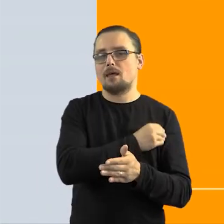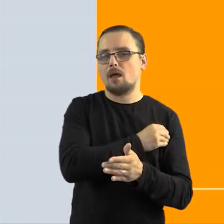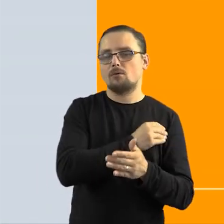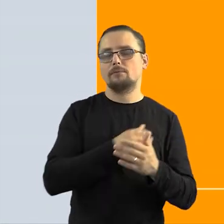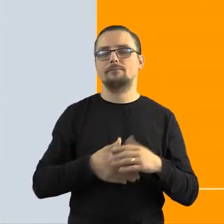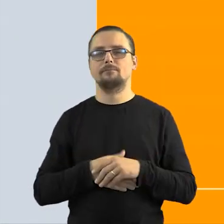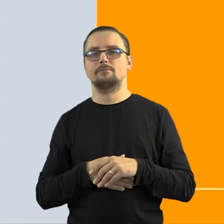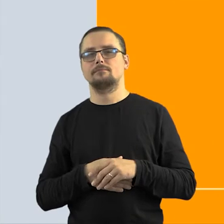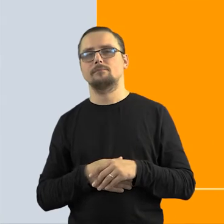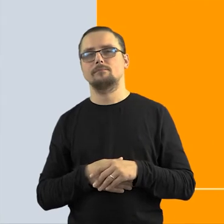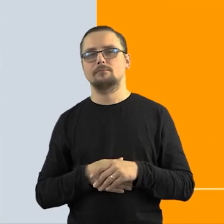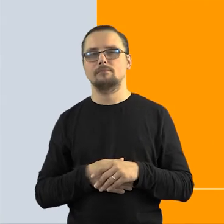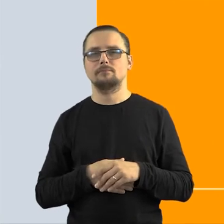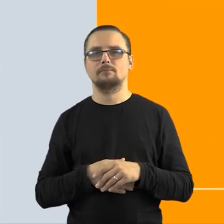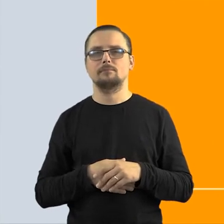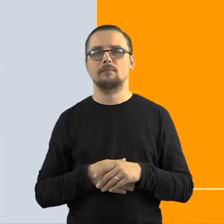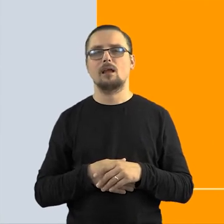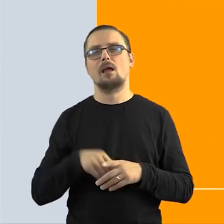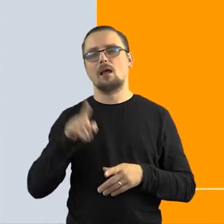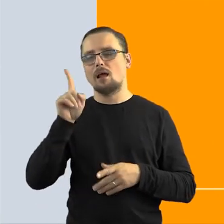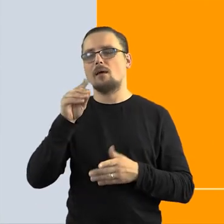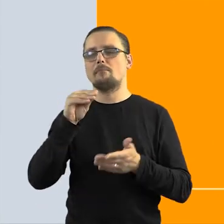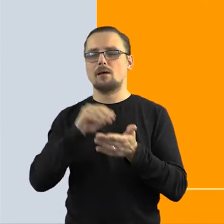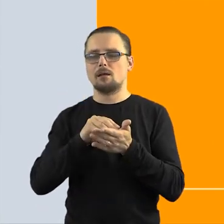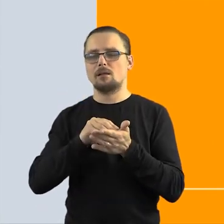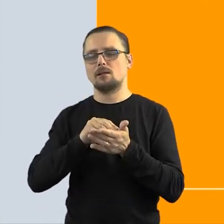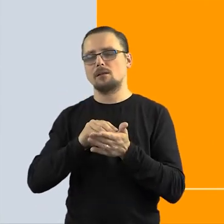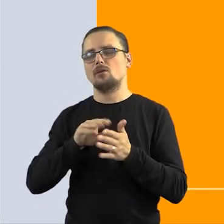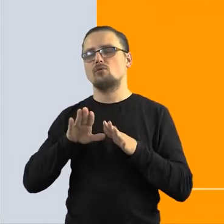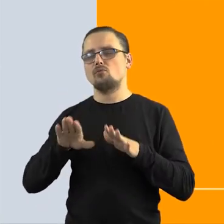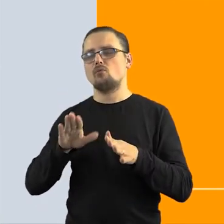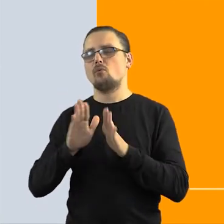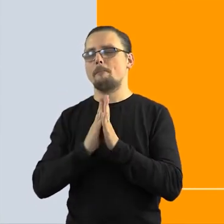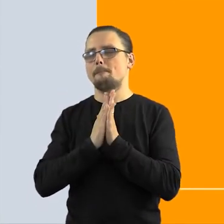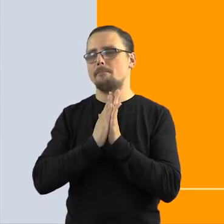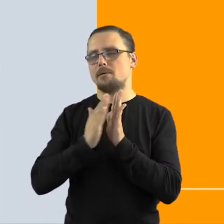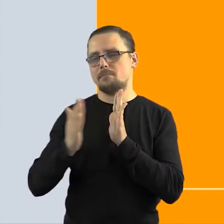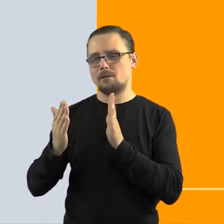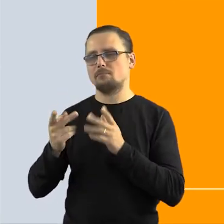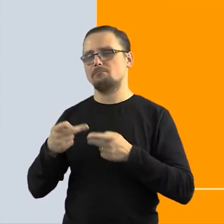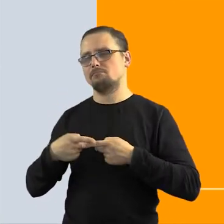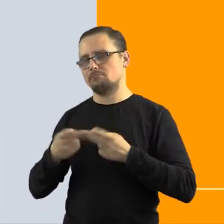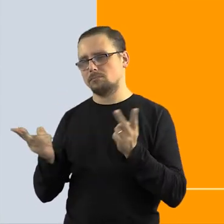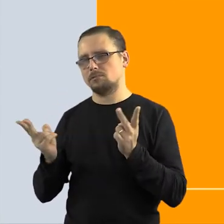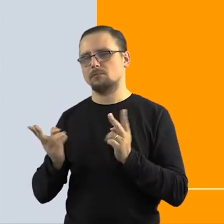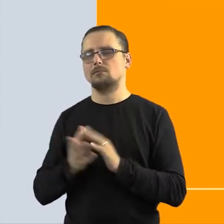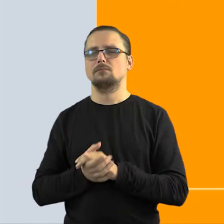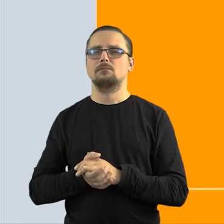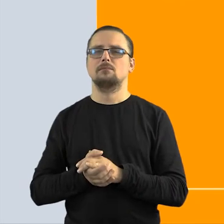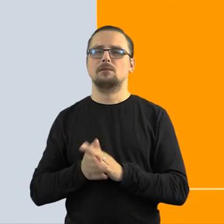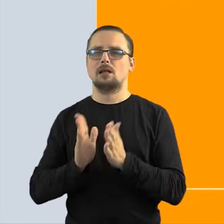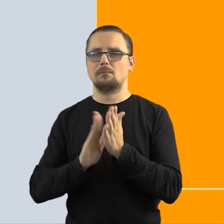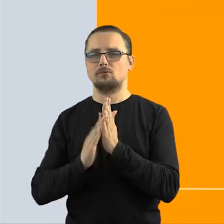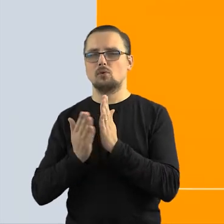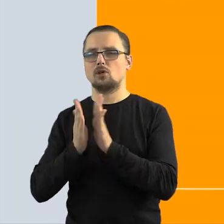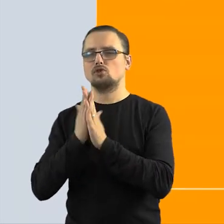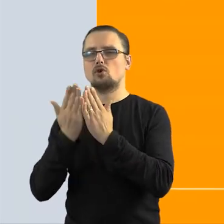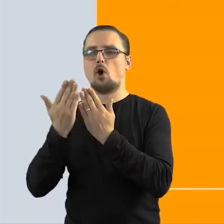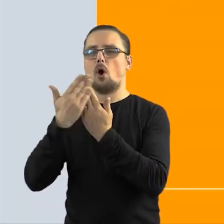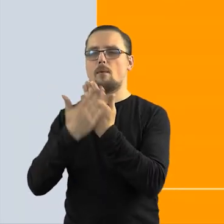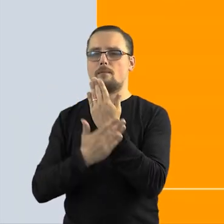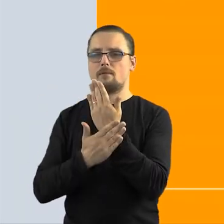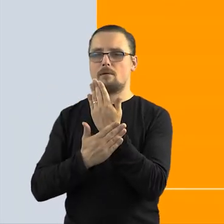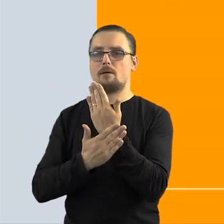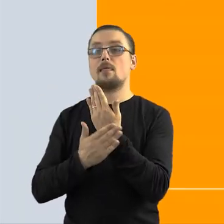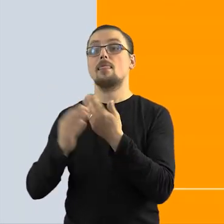Jednak jest przyjęte właśnie w praktyce, że wielu bibliotekarzy i bibliotekarek udostępnia właśnie okładki, na